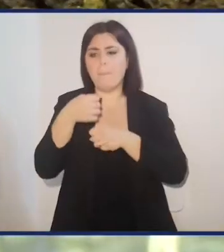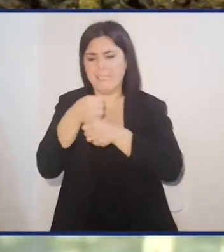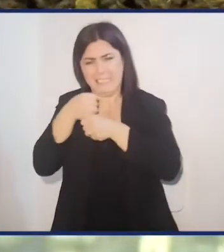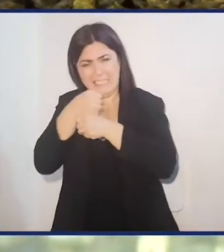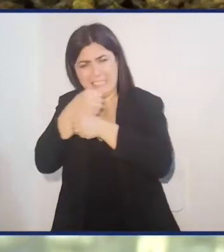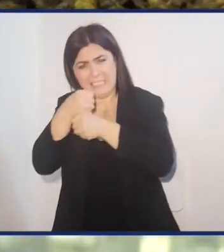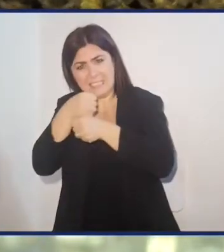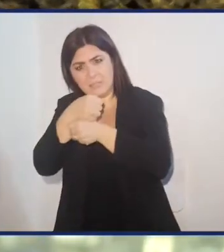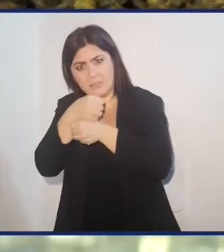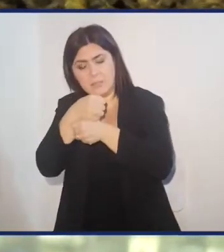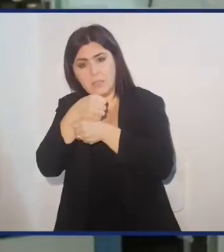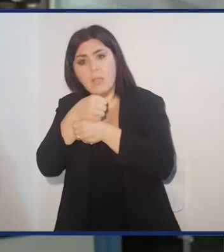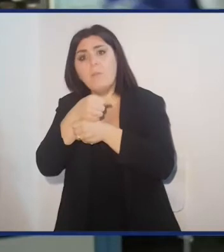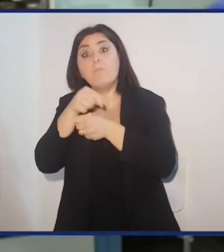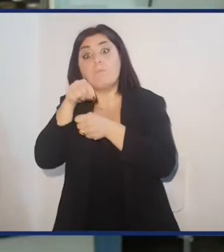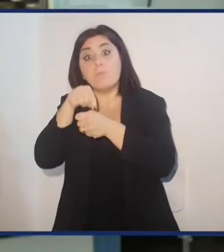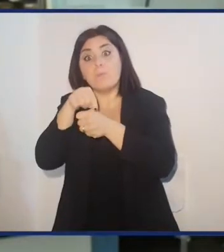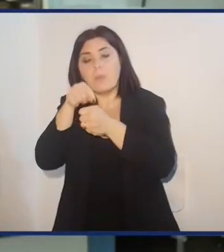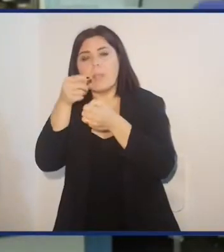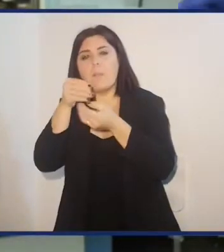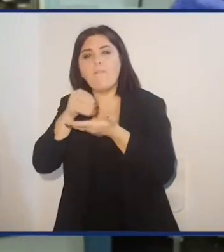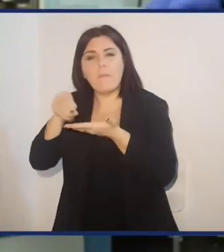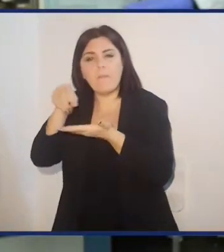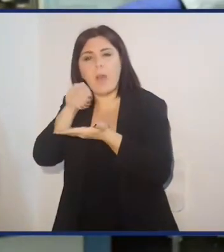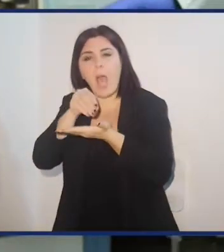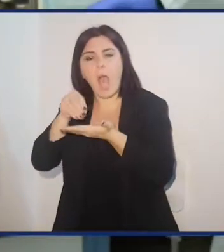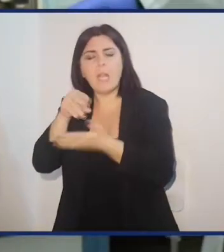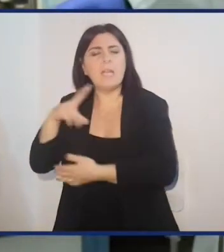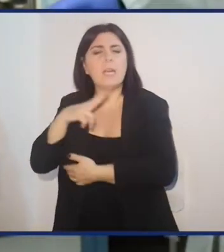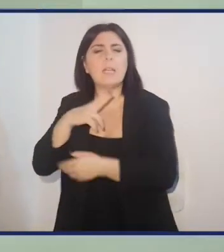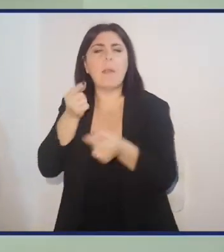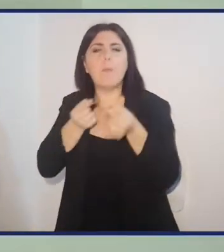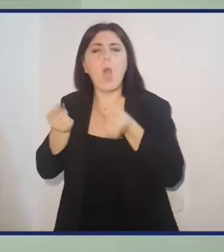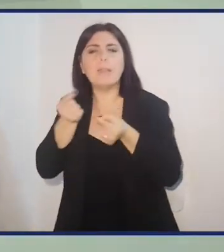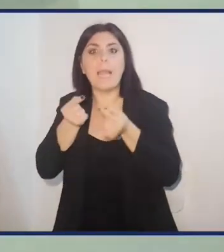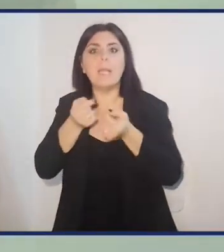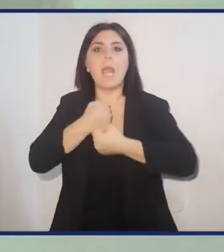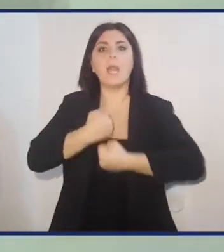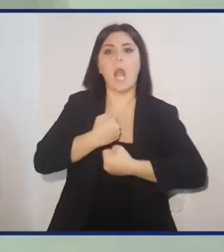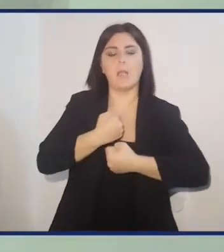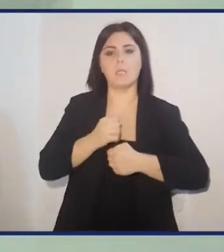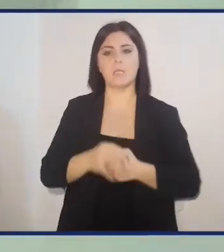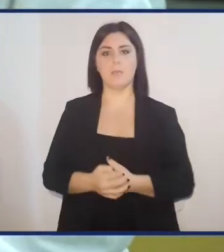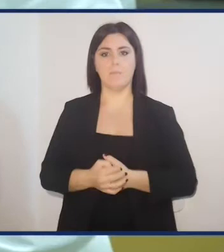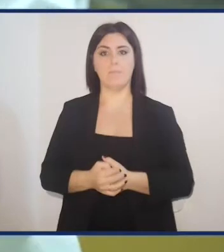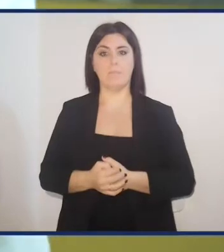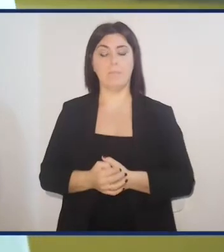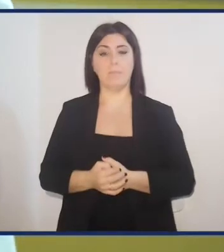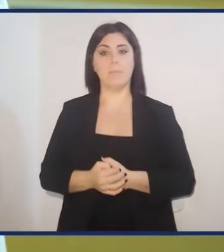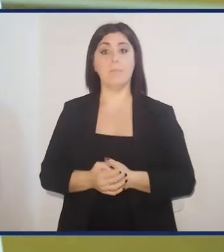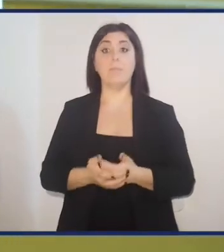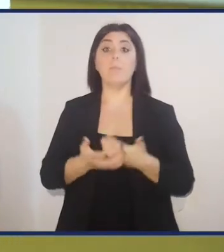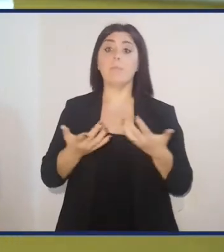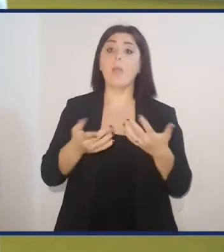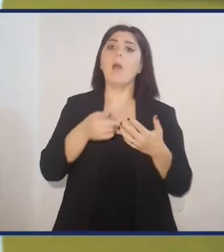tritate, otteniamo una farina ricca di proteine e grassi. Ma non